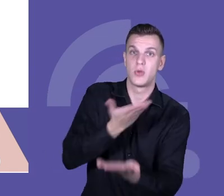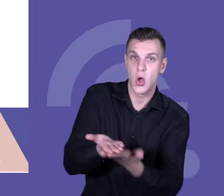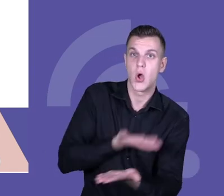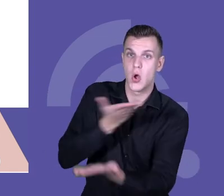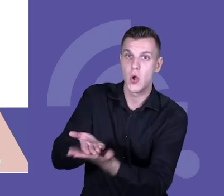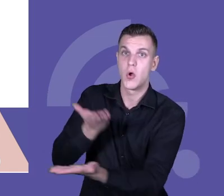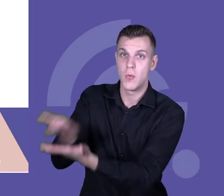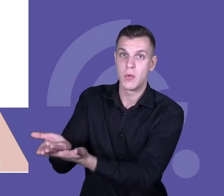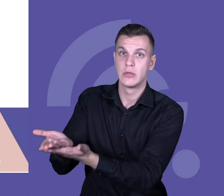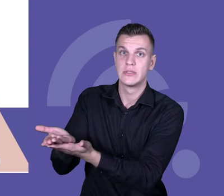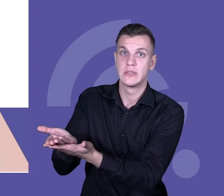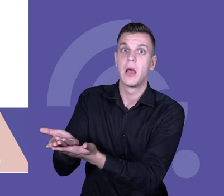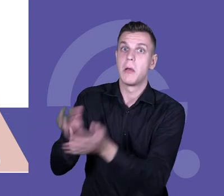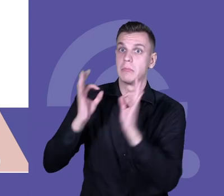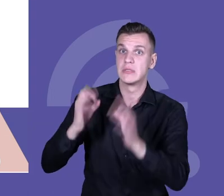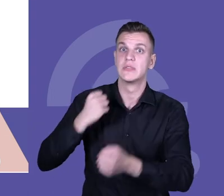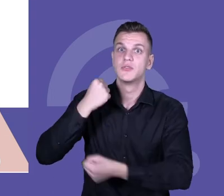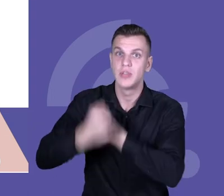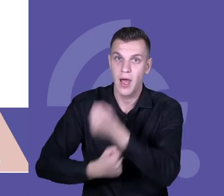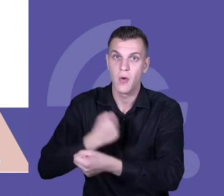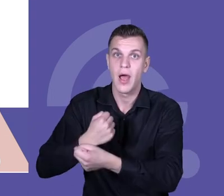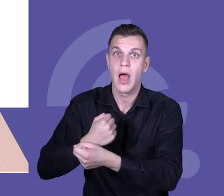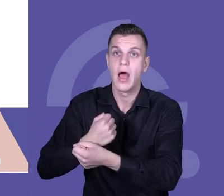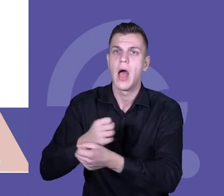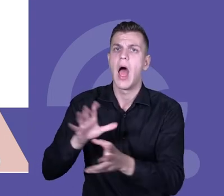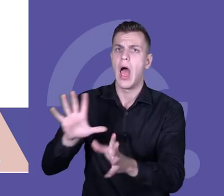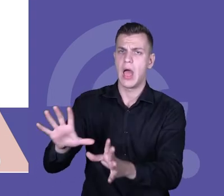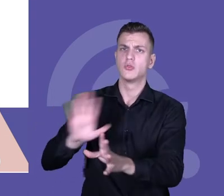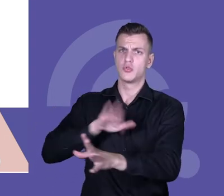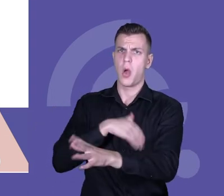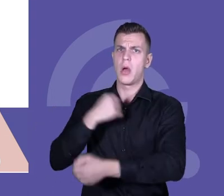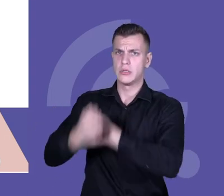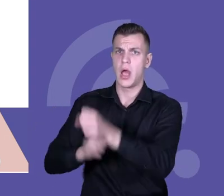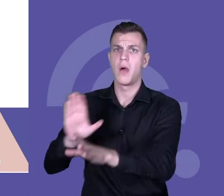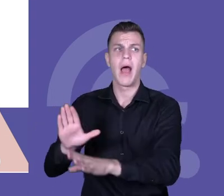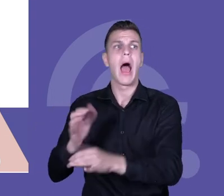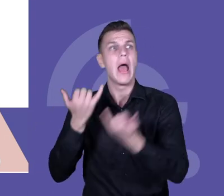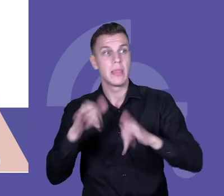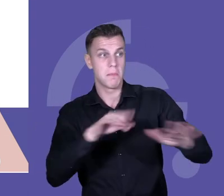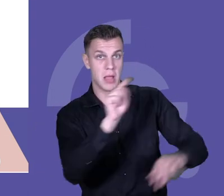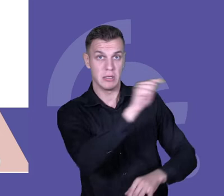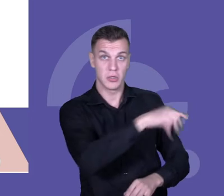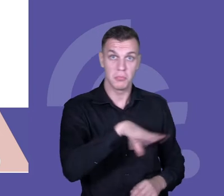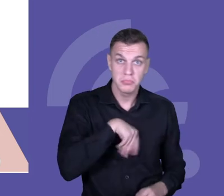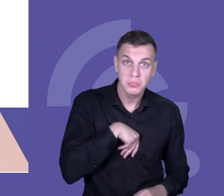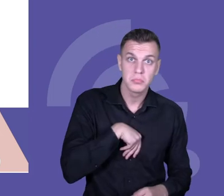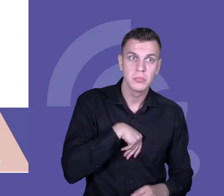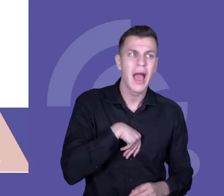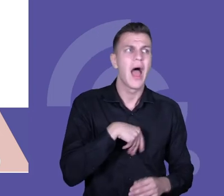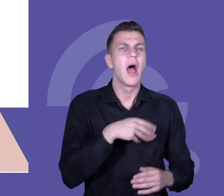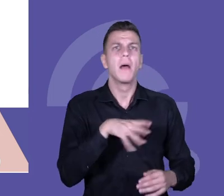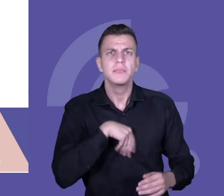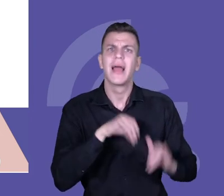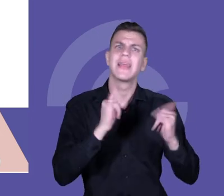jest możliwe do wyskalowania poza te szkoły i pod jakimi warunkami. I to w różnej skali, zarówno w skali mikro,